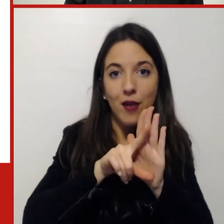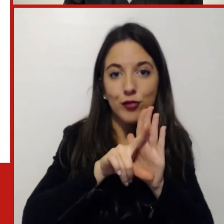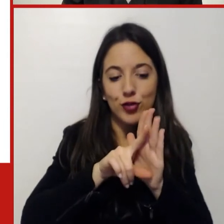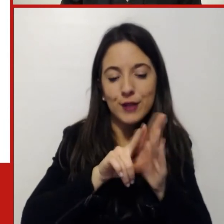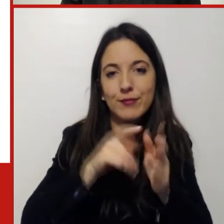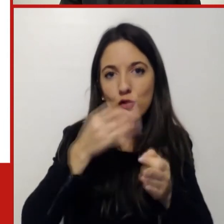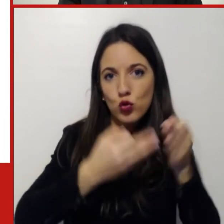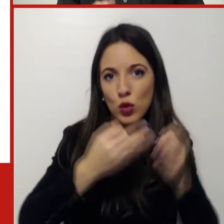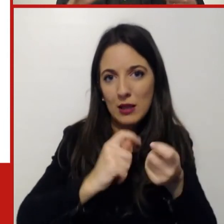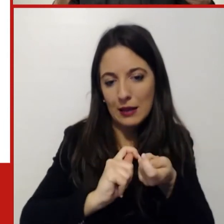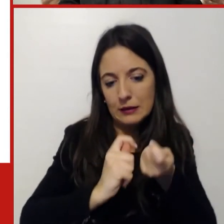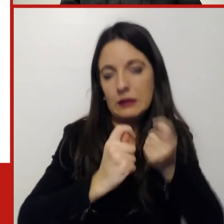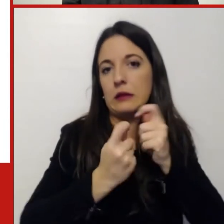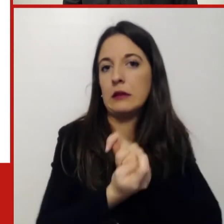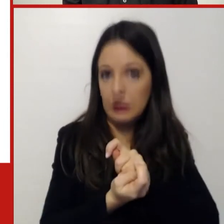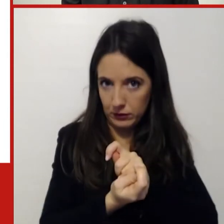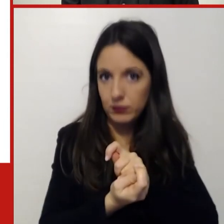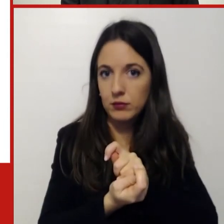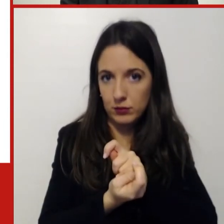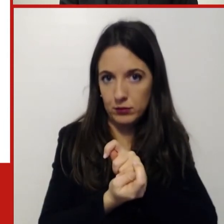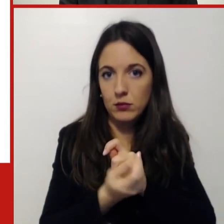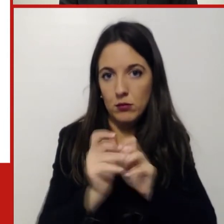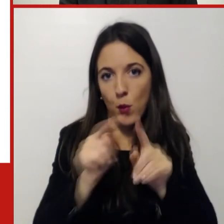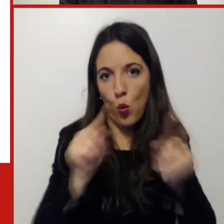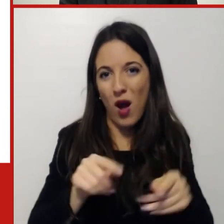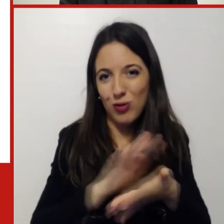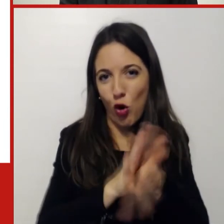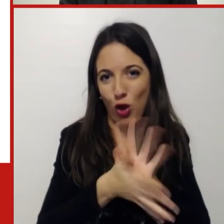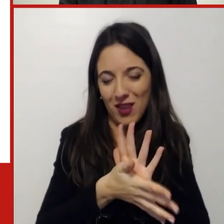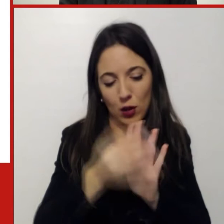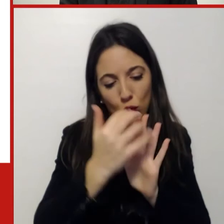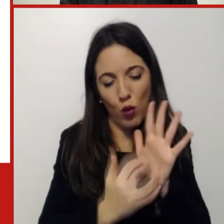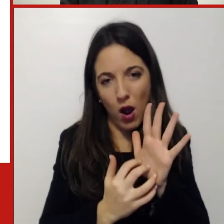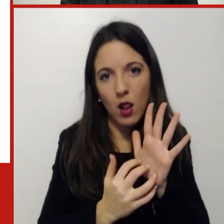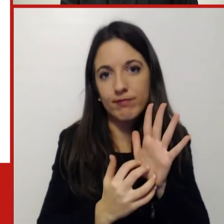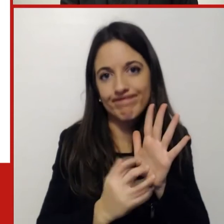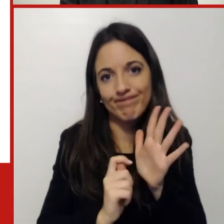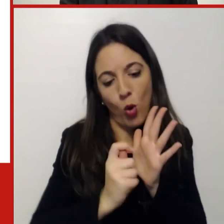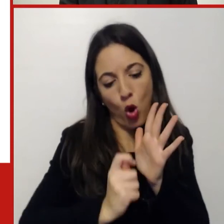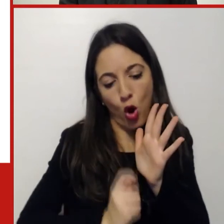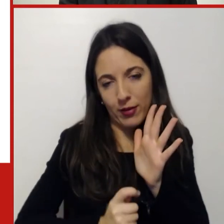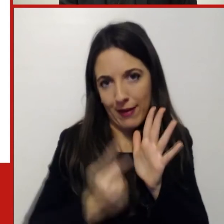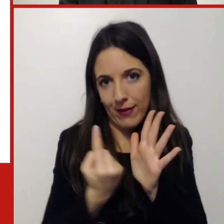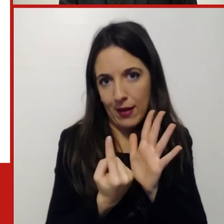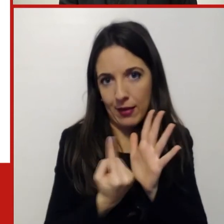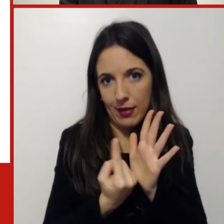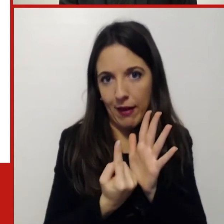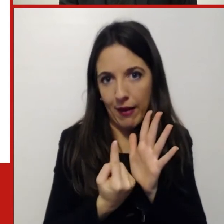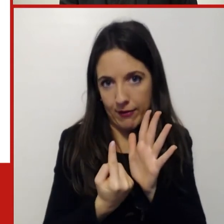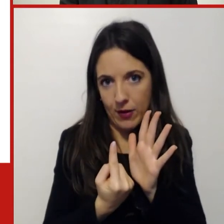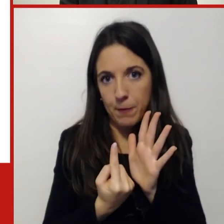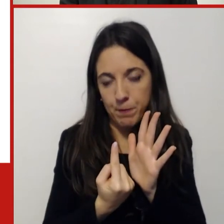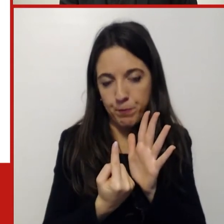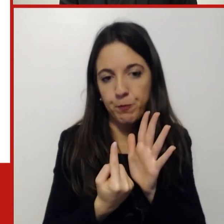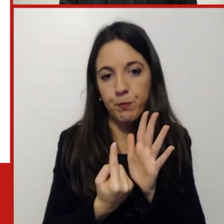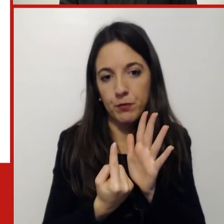nostro quadro contrattuale di anche un po' a volte di regolazione